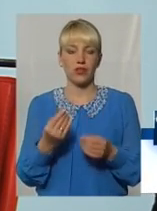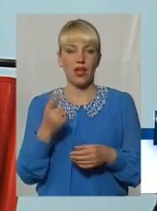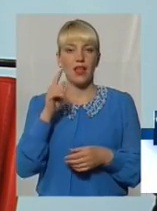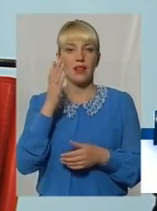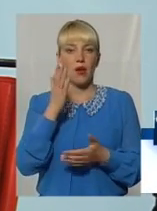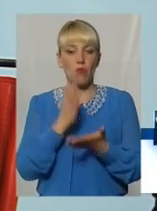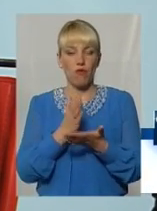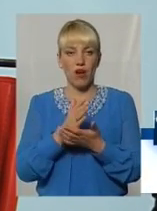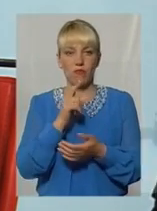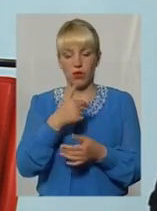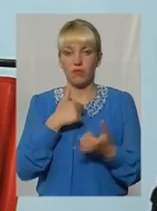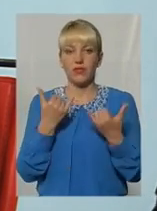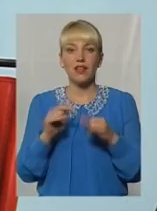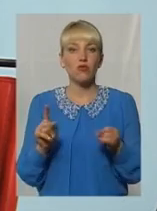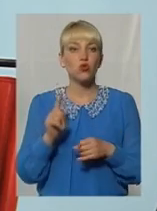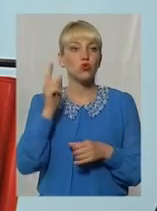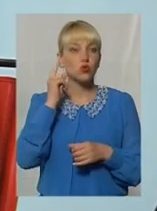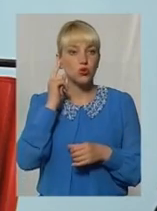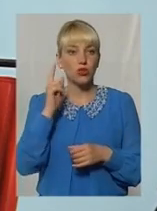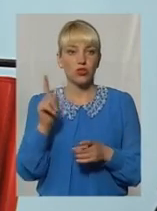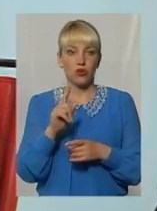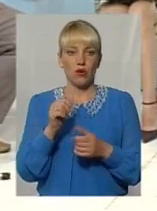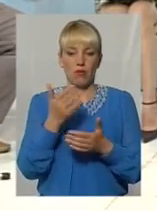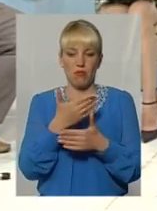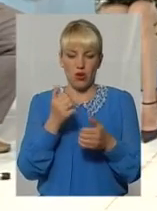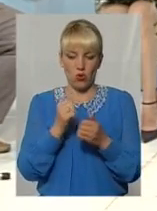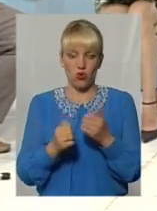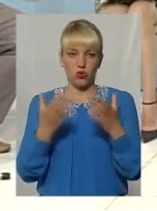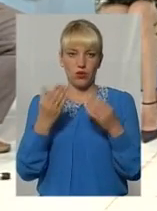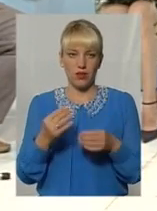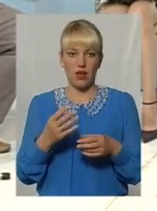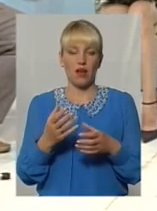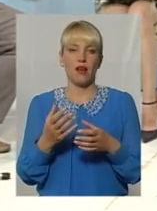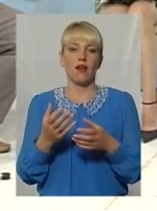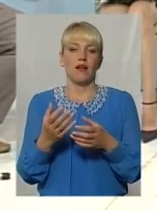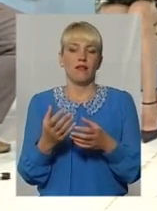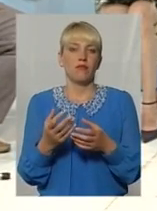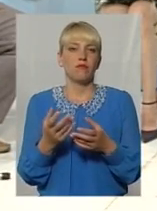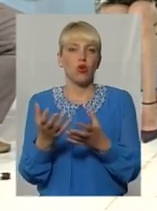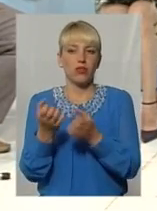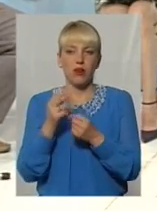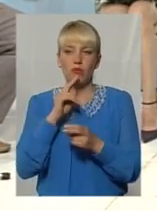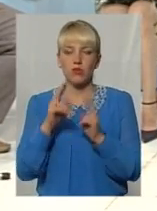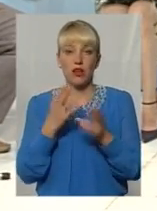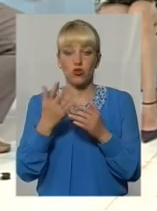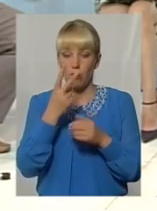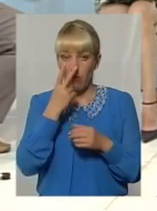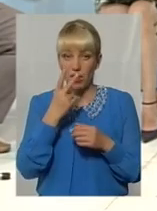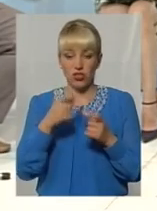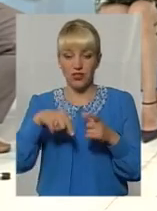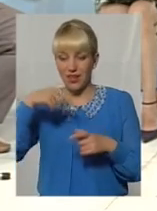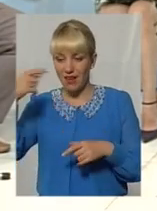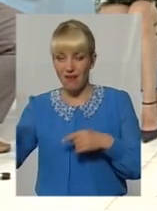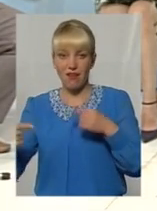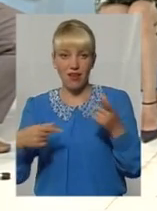І що дивно зараз чути, що ми кожного дня отримуємо скарги. Ну, як ви там буваєте, ви бачите цей гіля, яке, можливо, впаде. Ну, чого ж ви не реагуєте, а